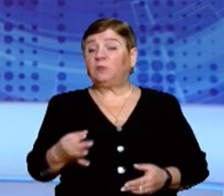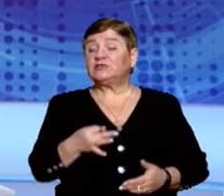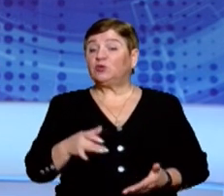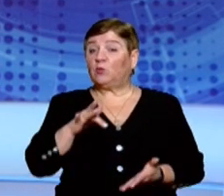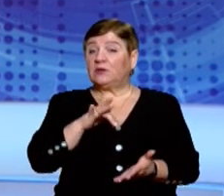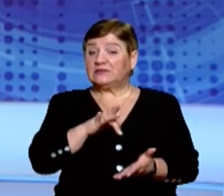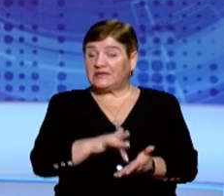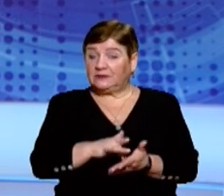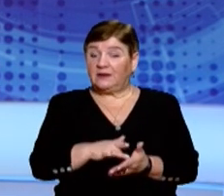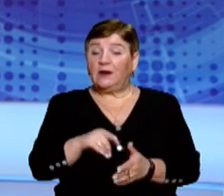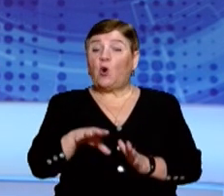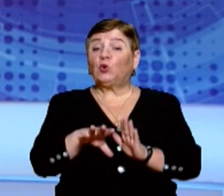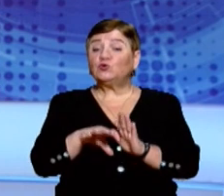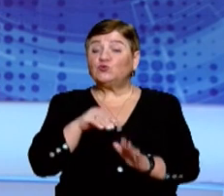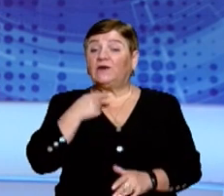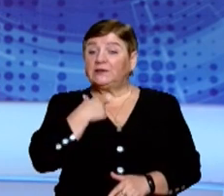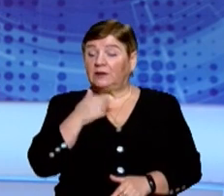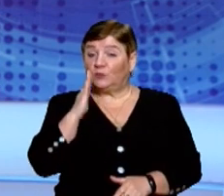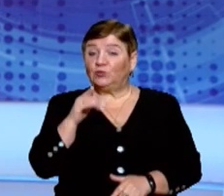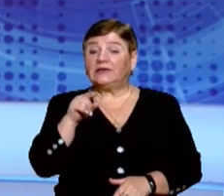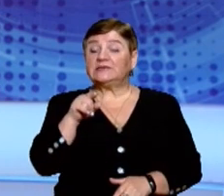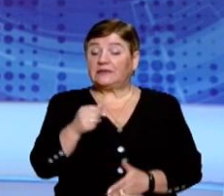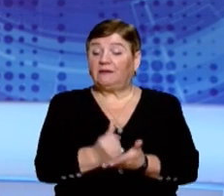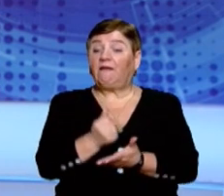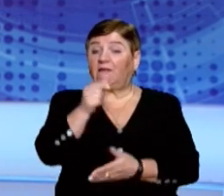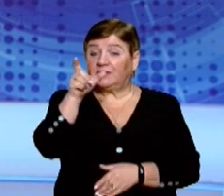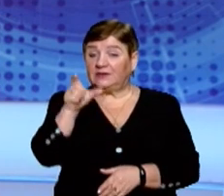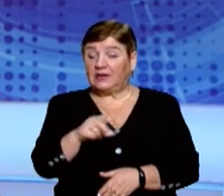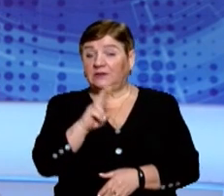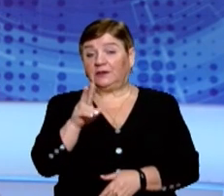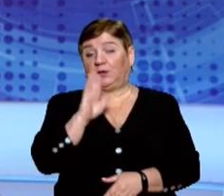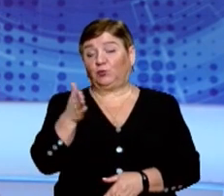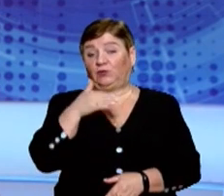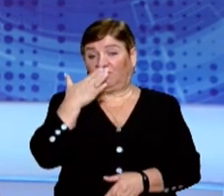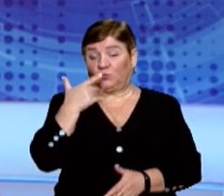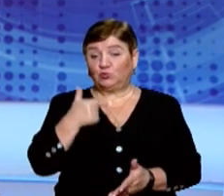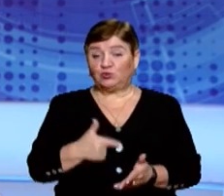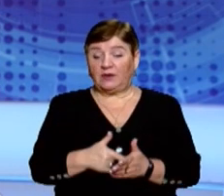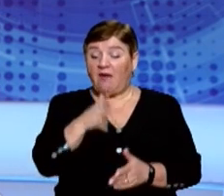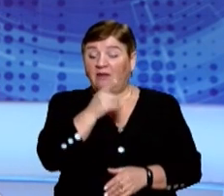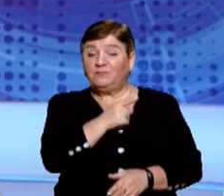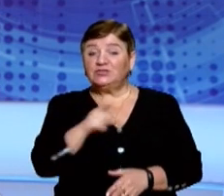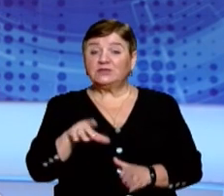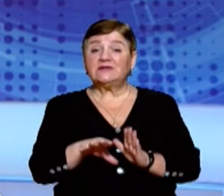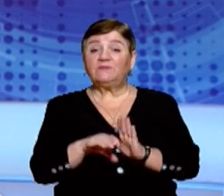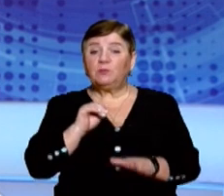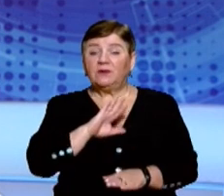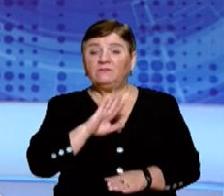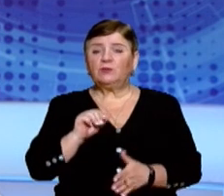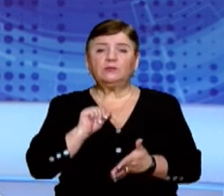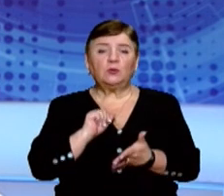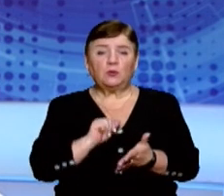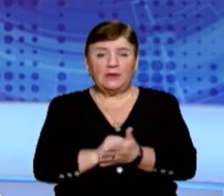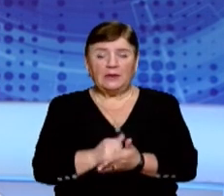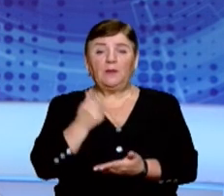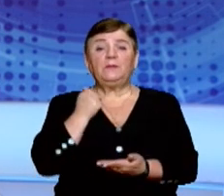то цьогоріч є можливість голосувати тут і за тих кандидатів, які балетуються в Ужгороді. Під час виборів на дільницях жодні документи,